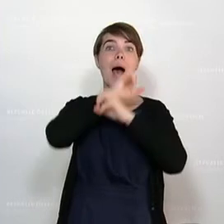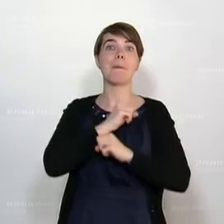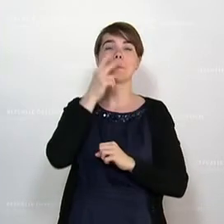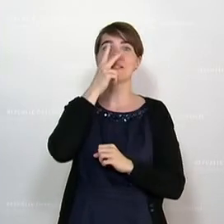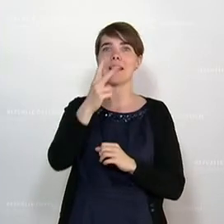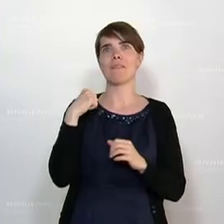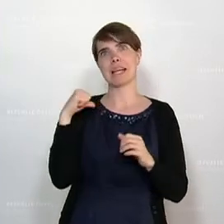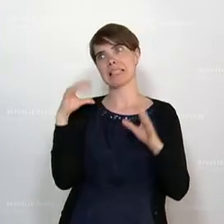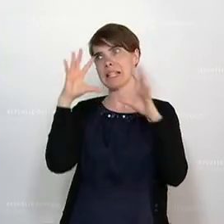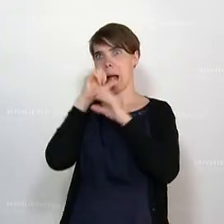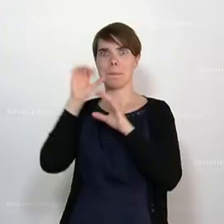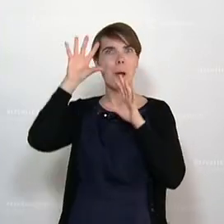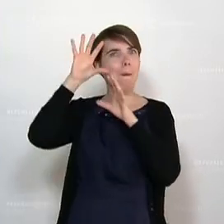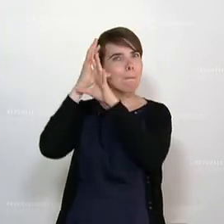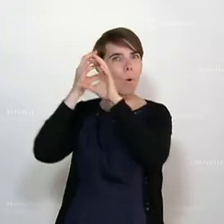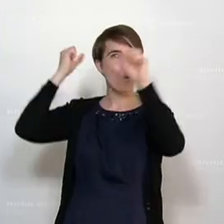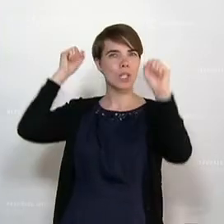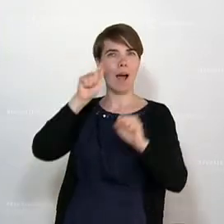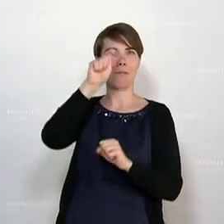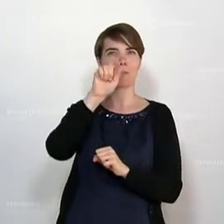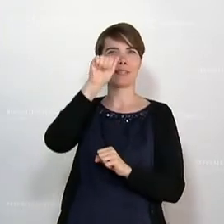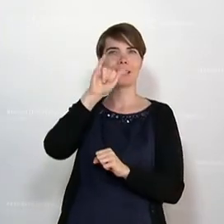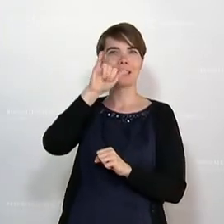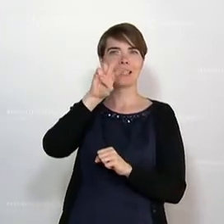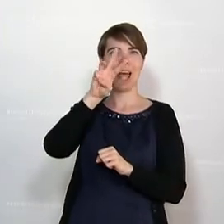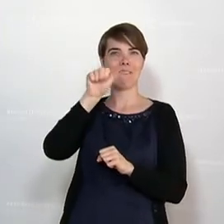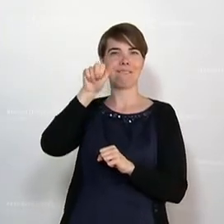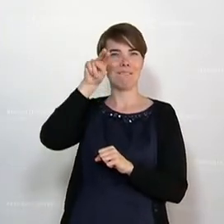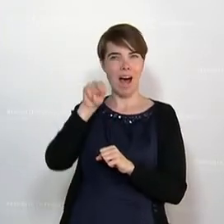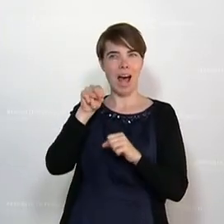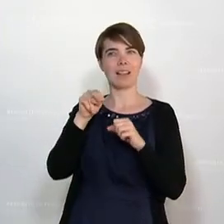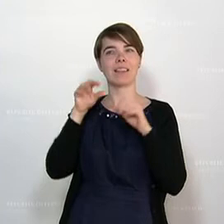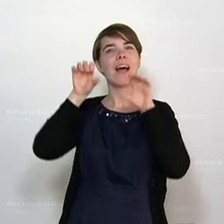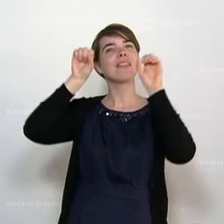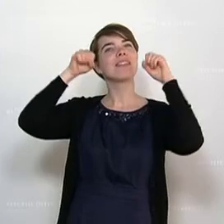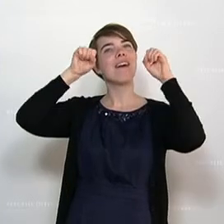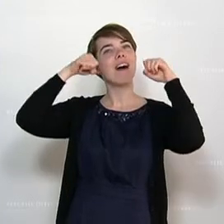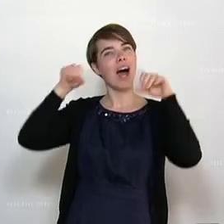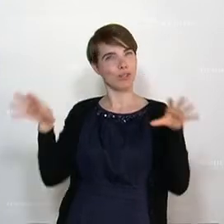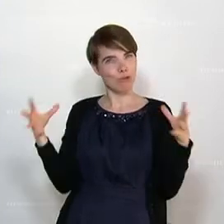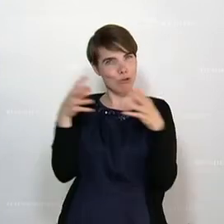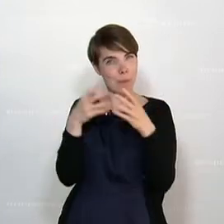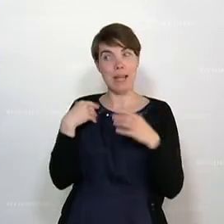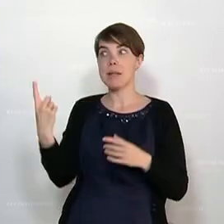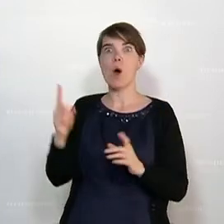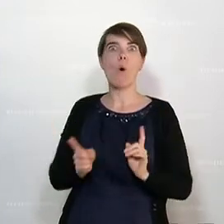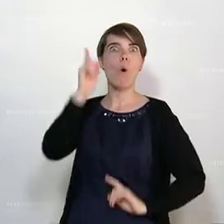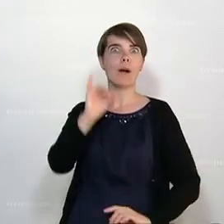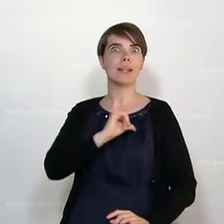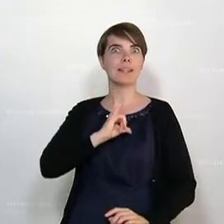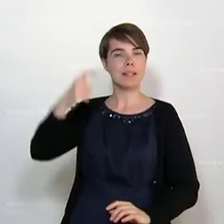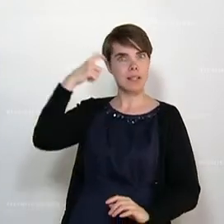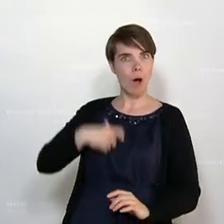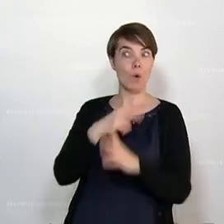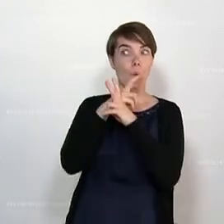gestern am Abend noch unterwegs mit der Botschafterin von Taiwan. Die sind beispielsweise hochinteressiert an dem, was wir hier als Österreich leisten.